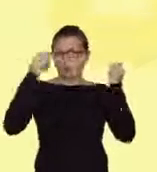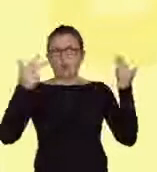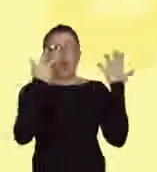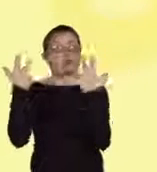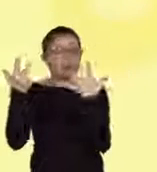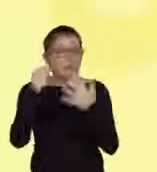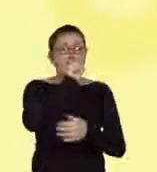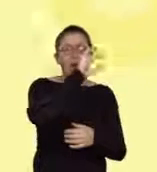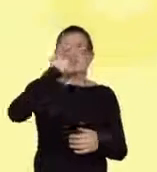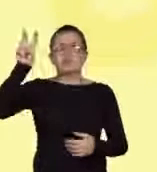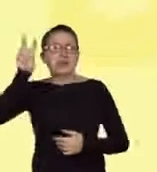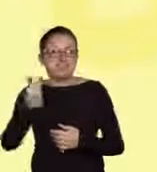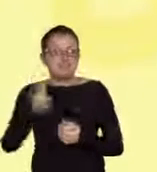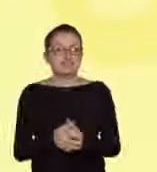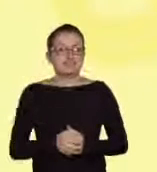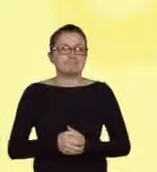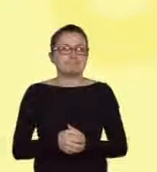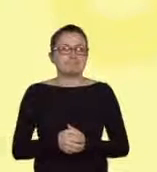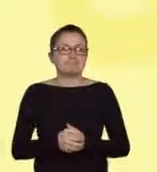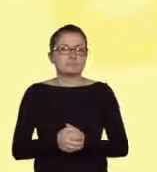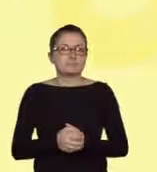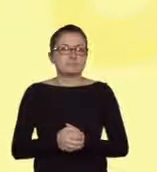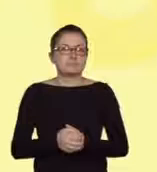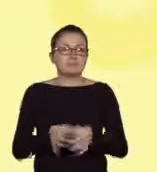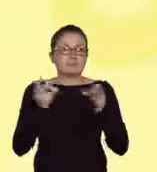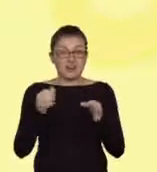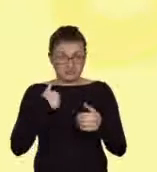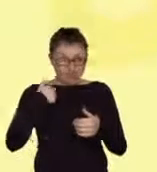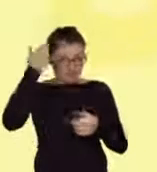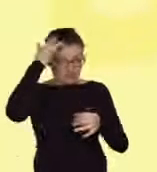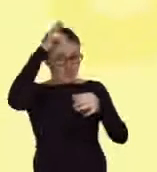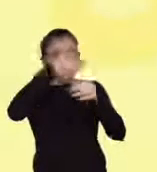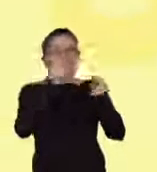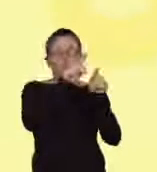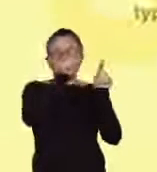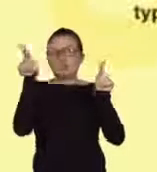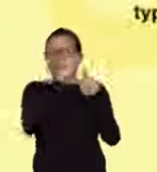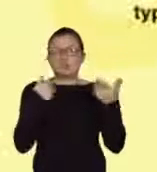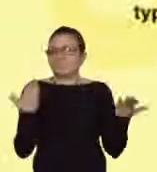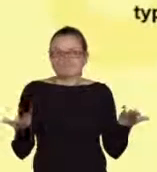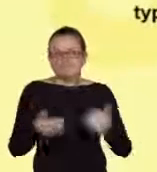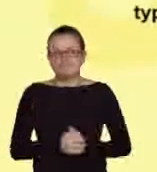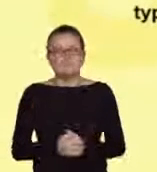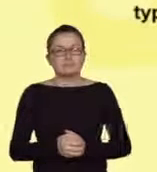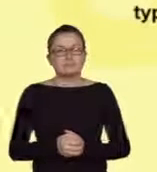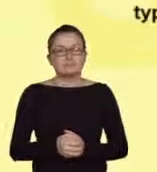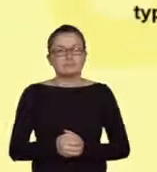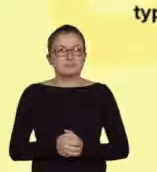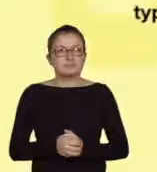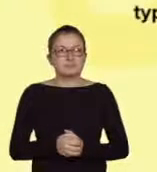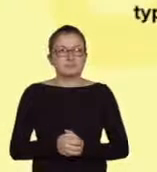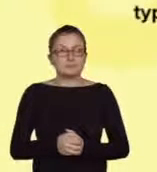i nie wiadomo w tym przypadku, którym z typów został zakażony pacjent. Jeżeli dysponujemy